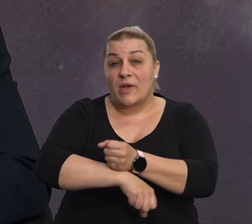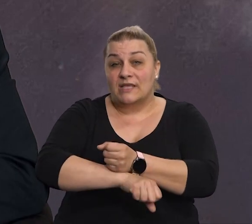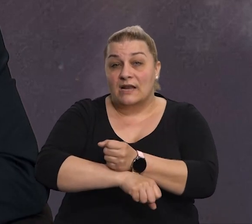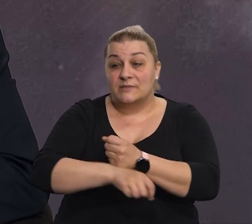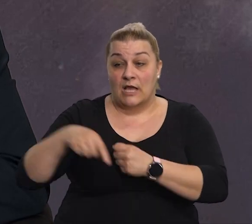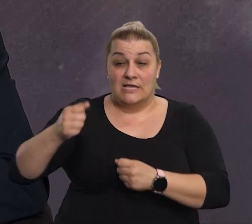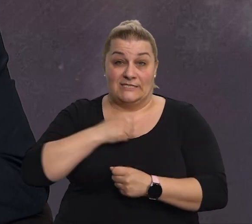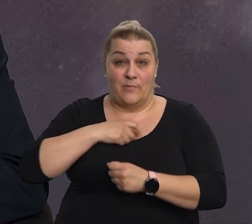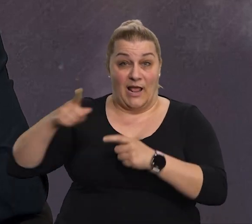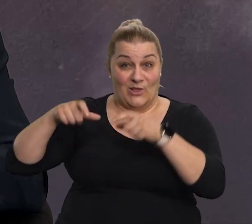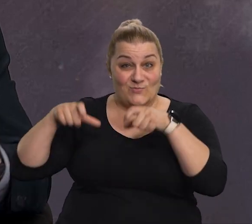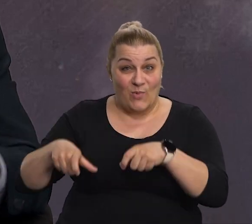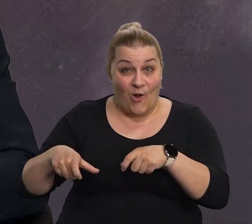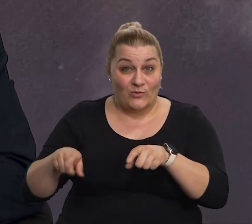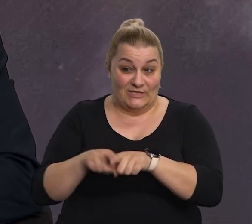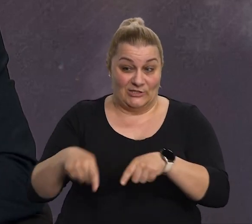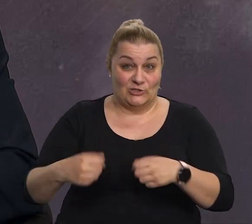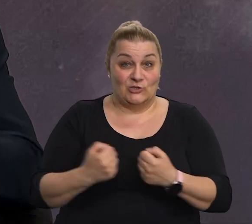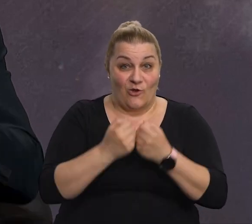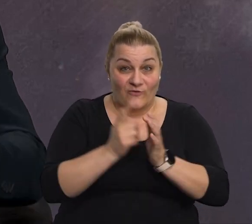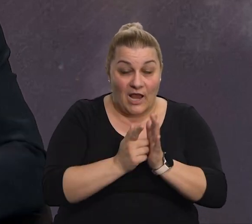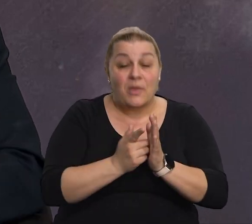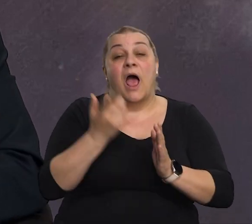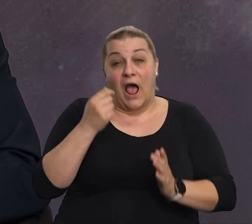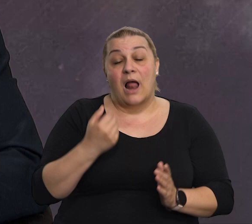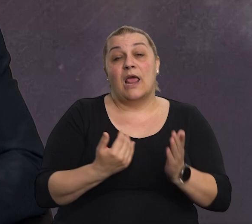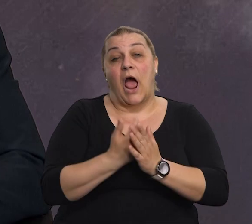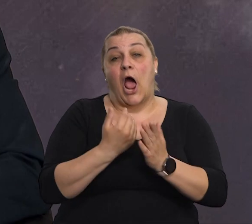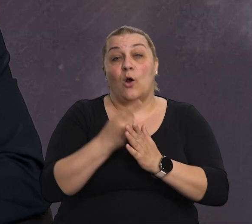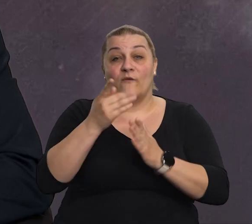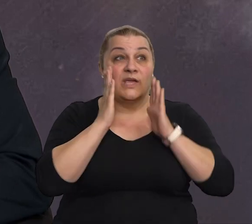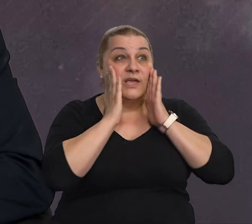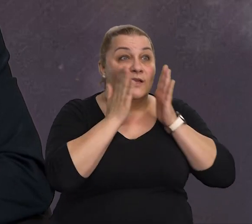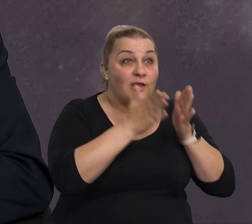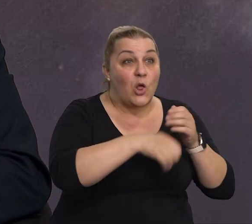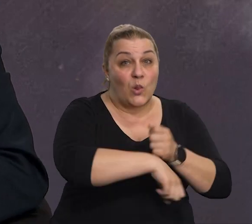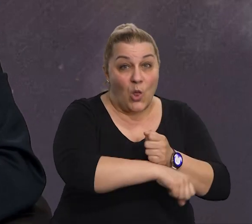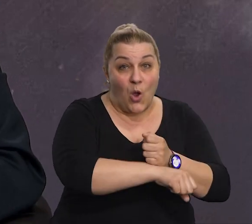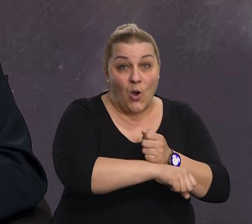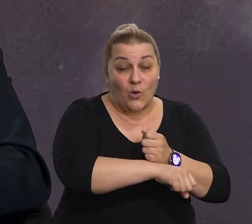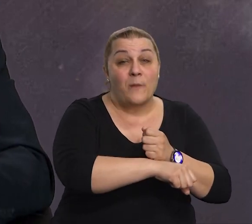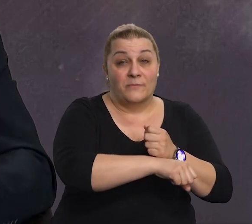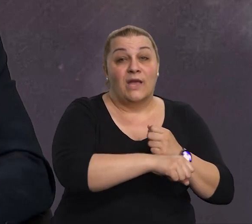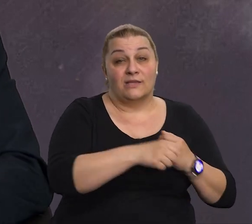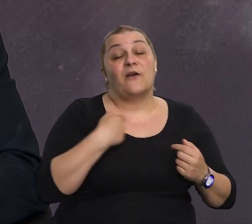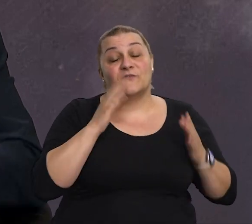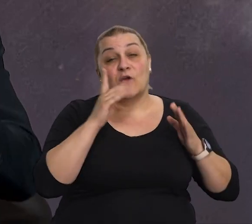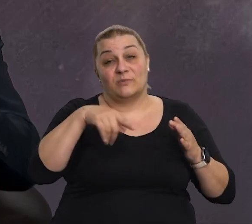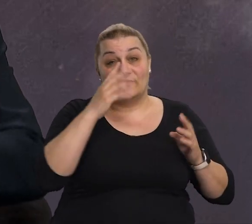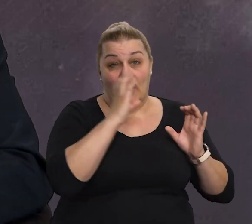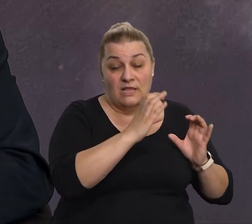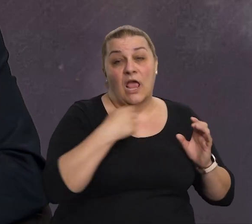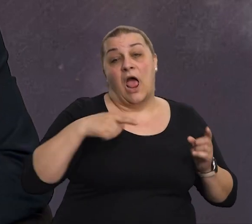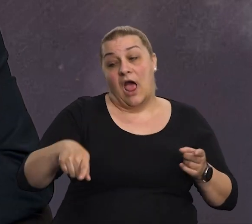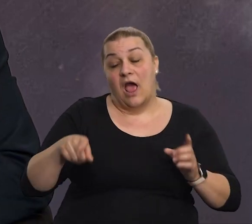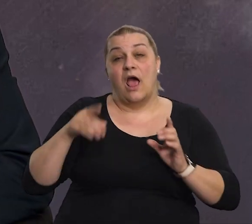na našem splitskom poljudu, no jasno vi ćete našu emisiju u koliko ste se posvetili našim reprezentacijima, a vjerujemo da i jeste, gledat ćete